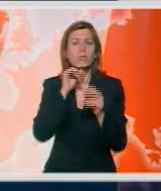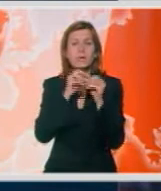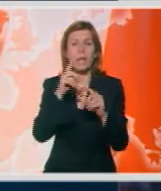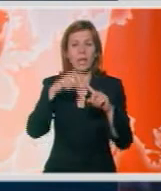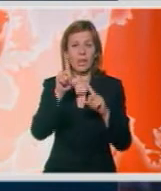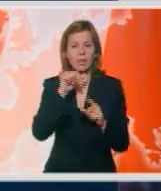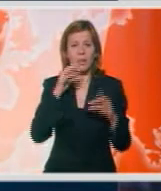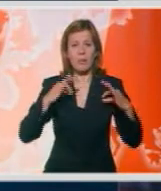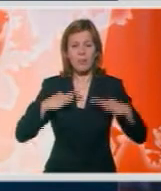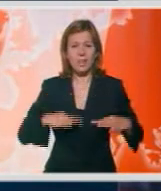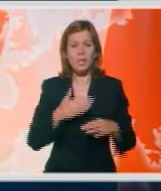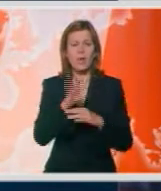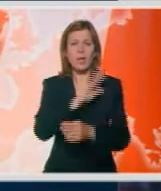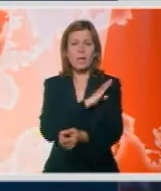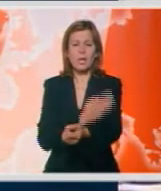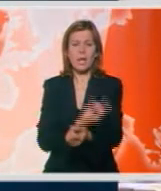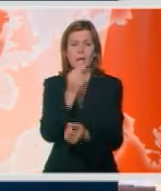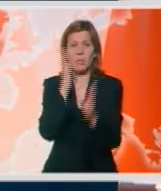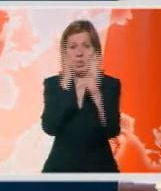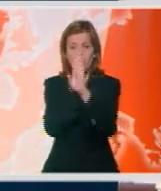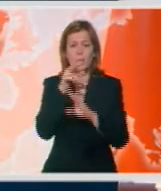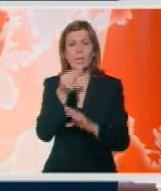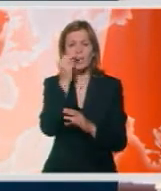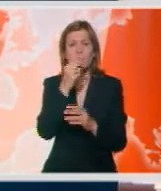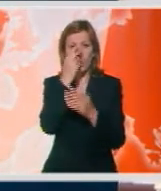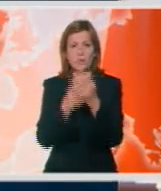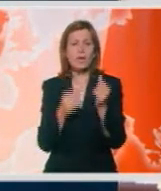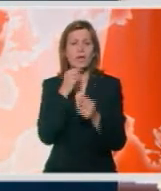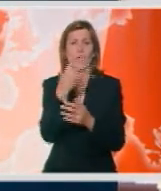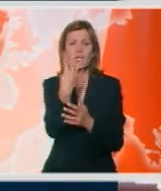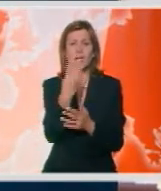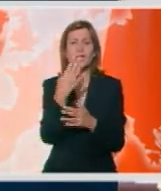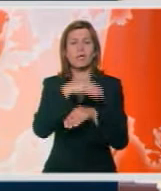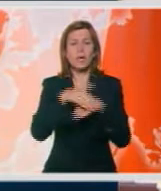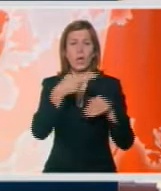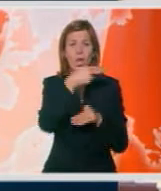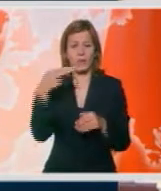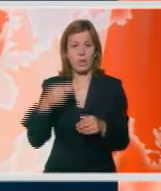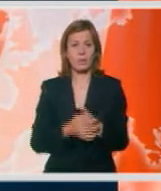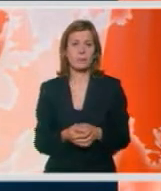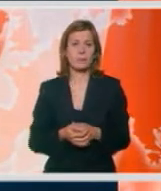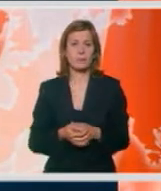snaga Srbije Bogoljub Karić osumnjučen je da je Srbiju oštetio za oko 40 miliona evra.